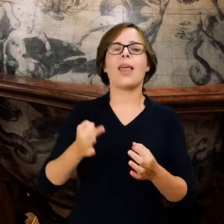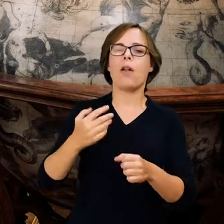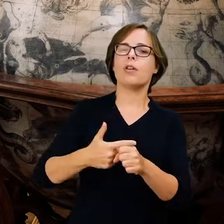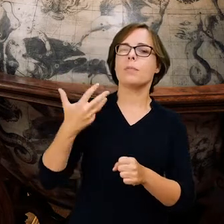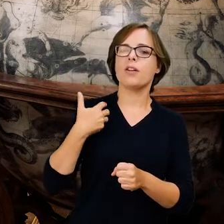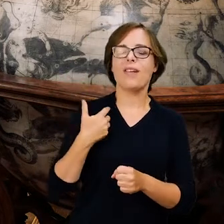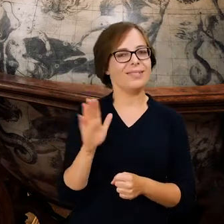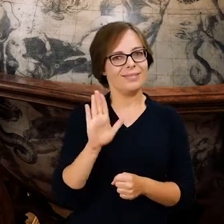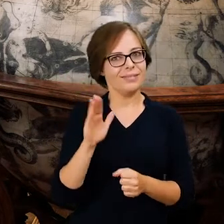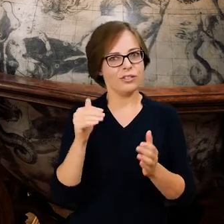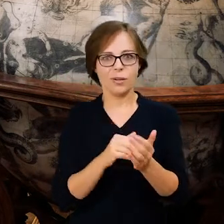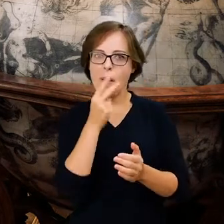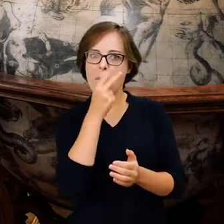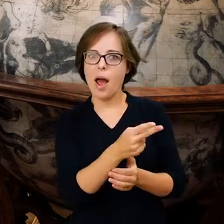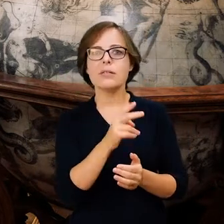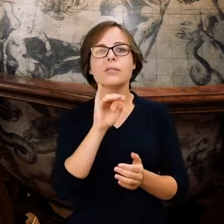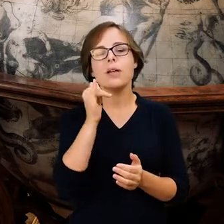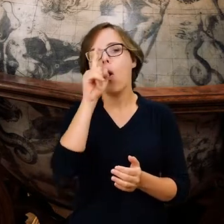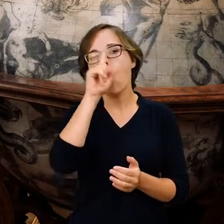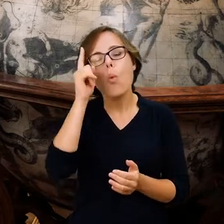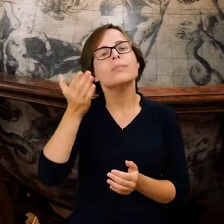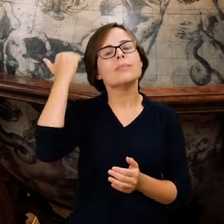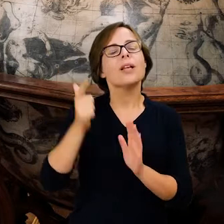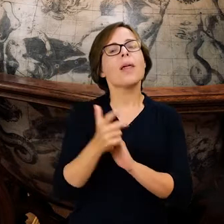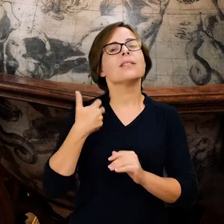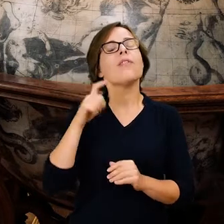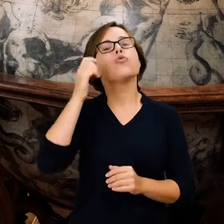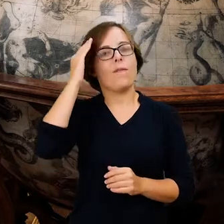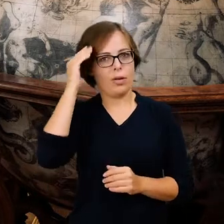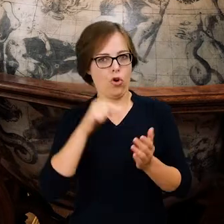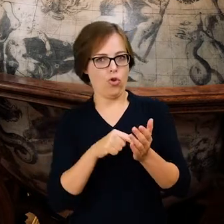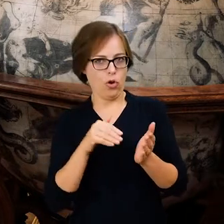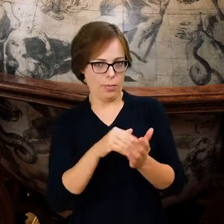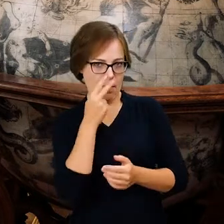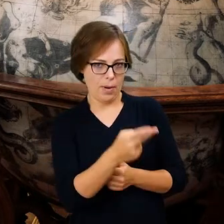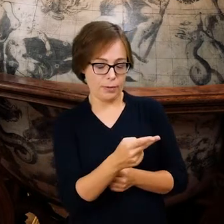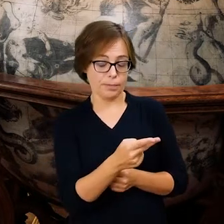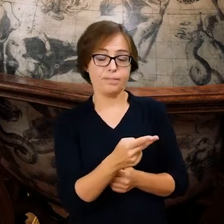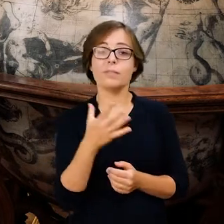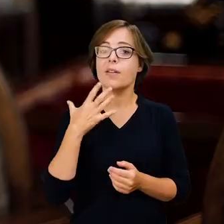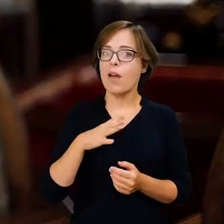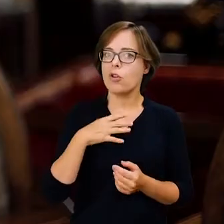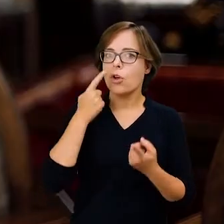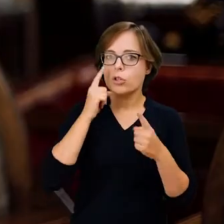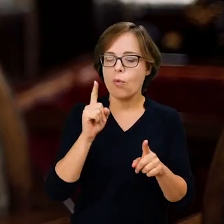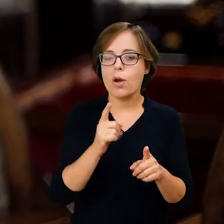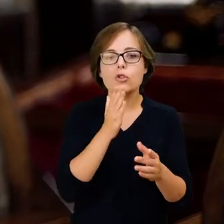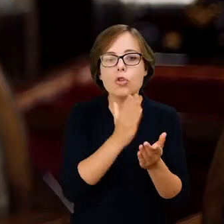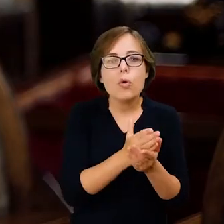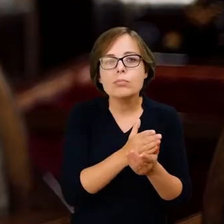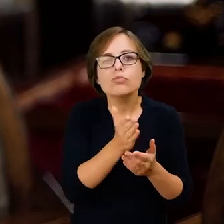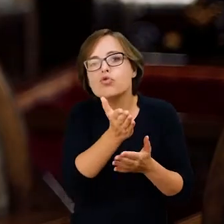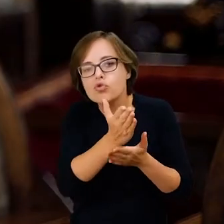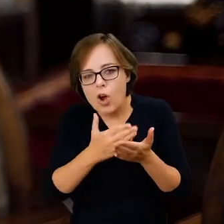wieku, tylko z perspektywy Europejczyka w wieku XVII. Warto zauważyć, że tylko niektóre części tego